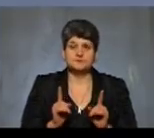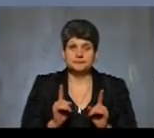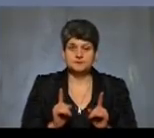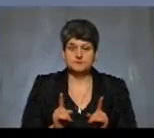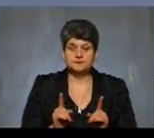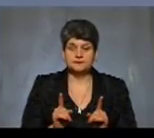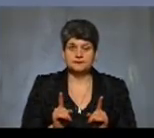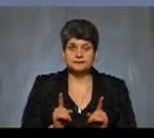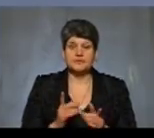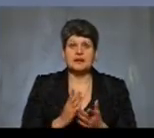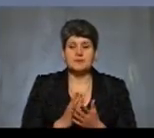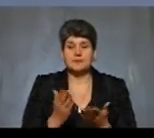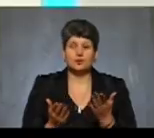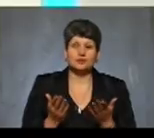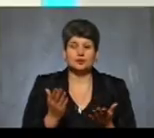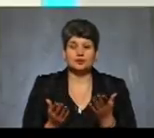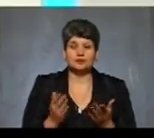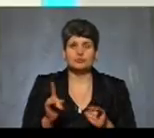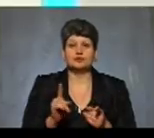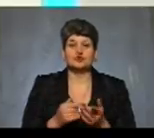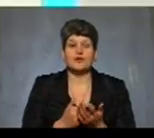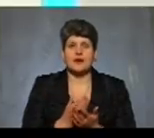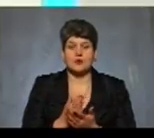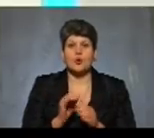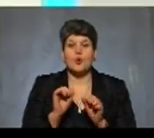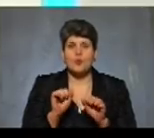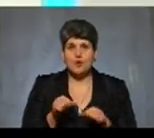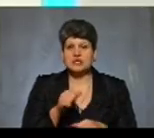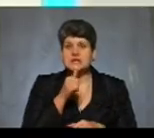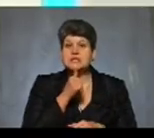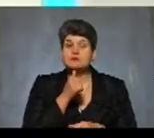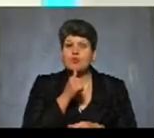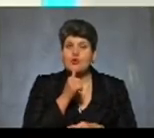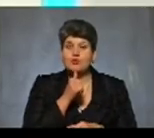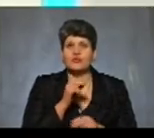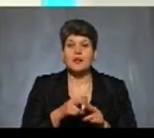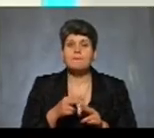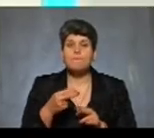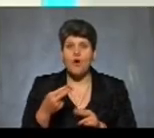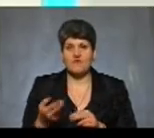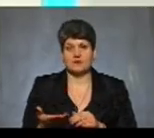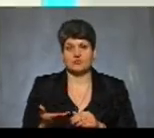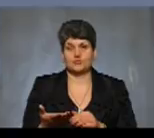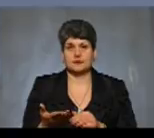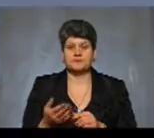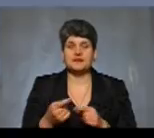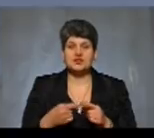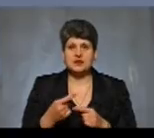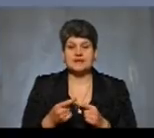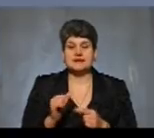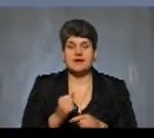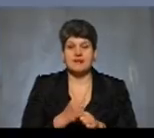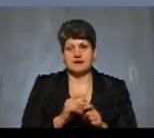ми маємо сумнів щодо якості. Можна спробувати повернути через певні аналізи, які буде здійснювати